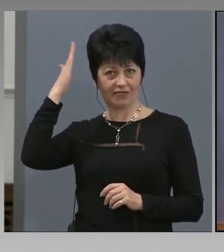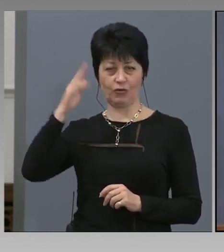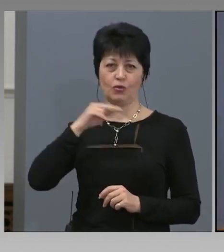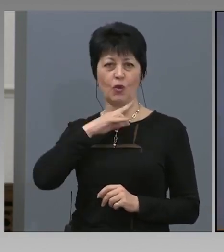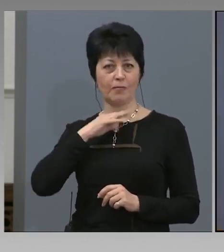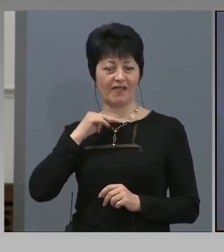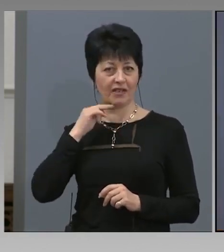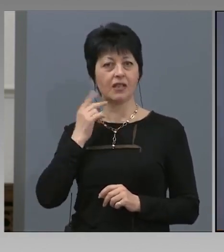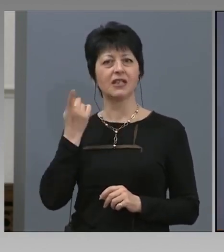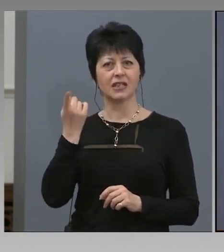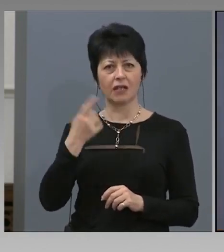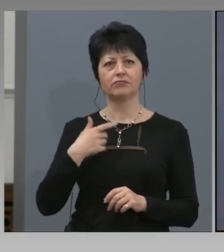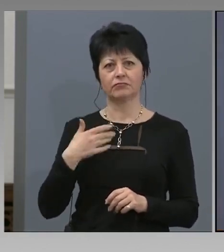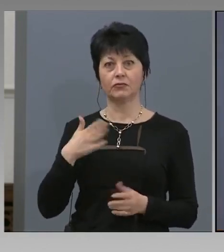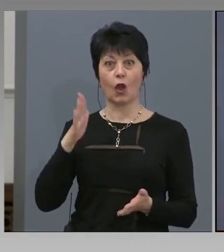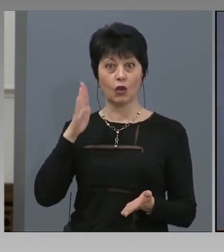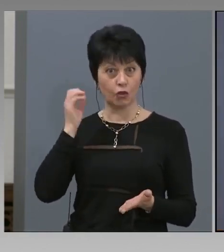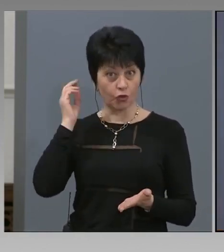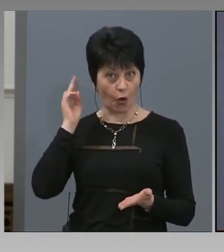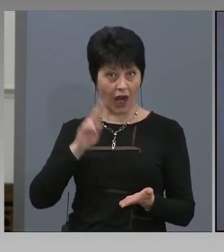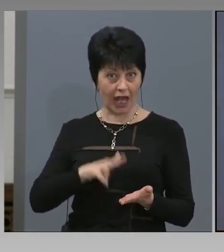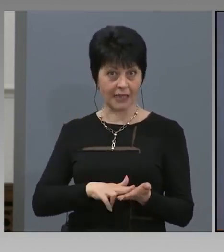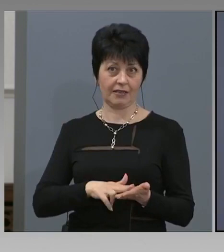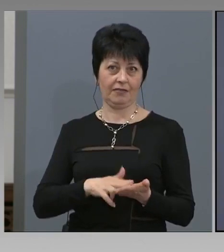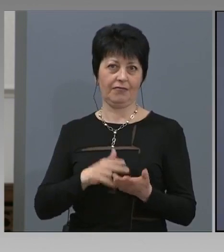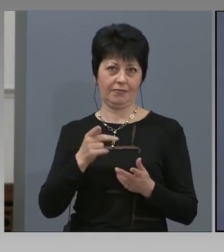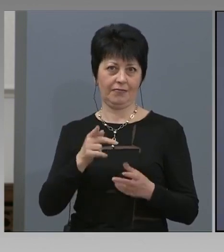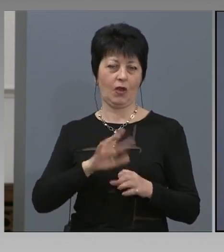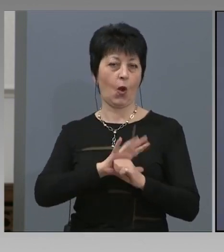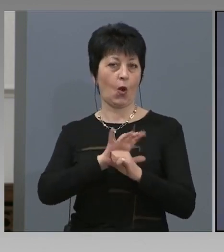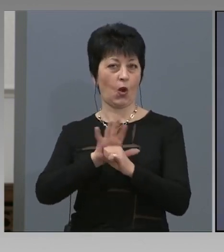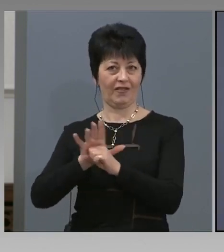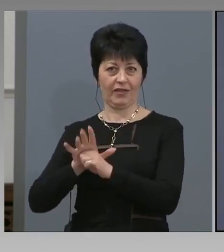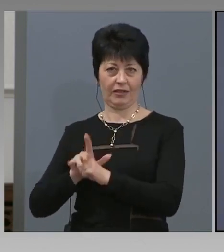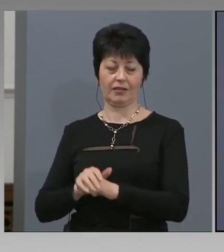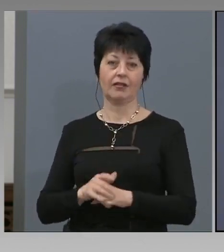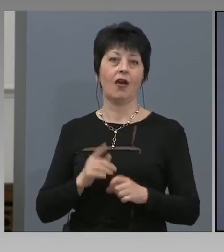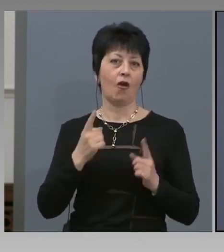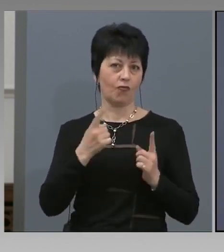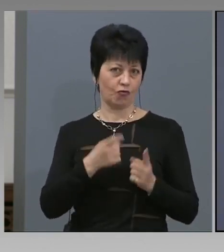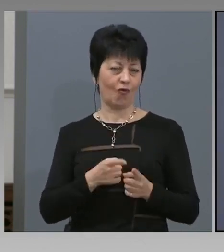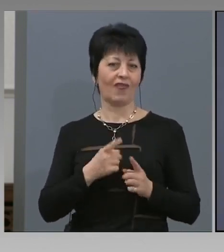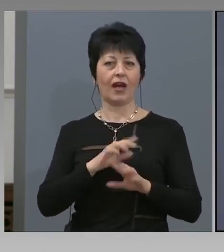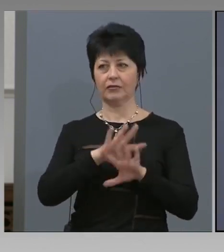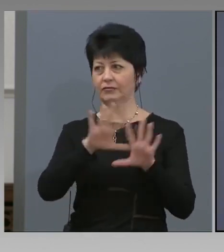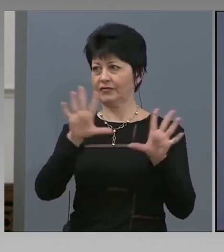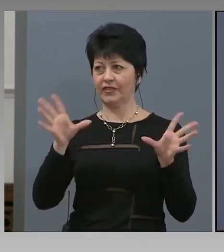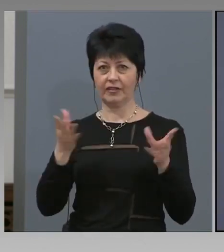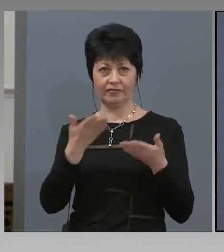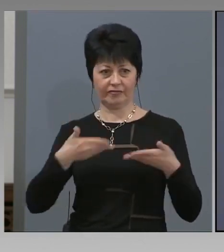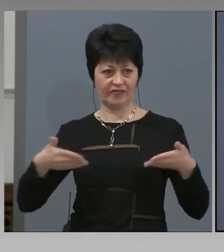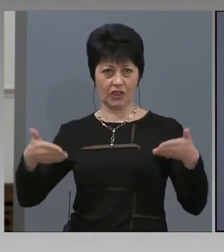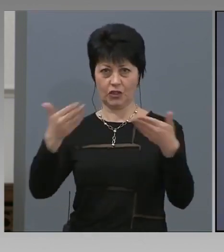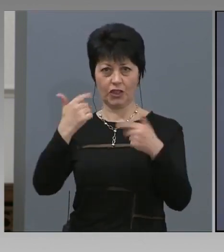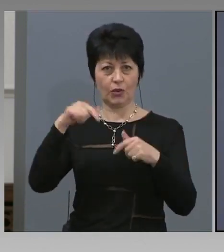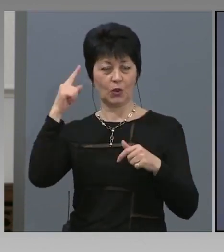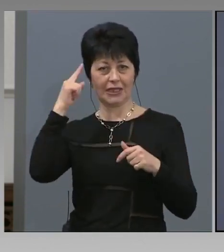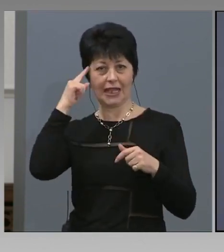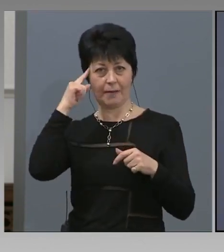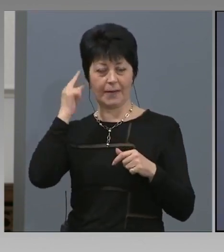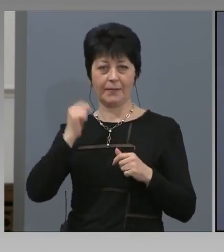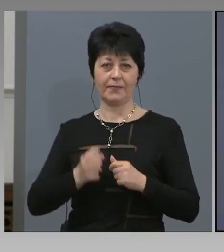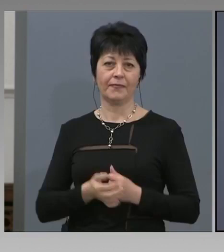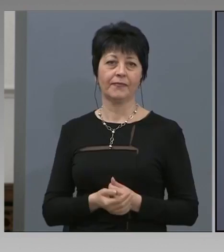с доказа на коронавирус инфекция. И това нещо е достояние на всички вас, на всеки един от брифингите.